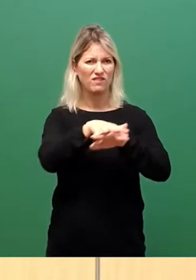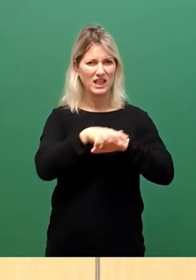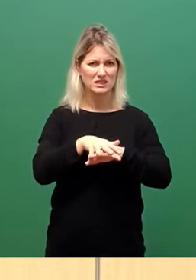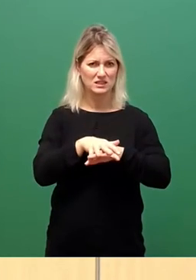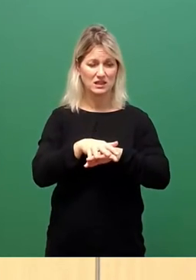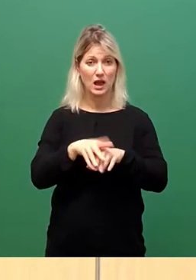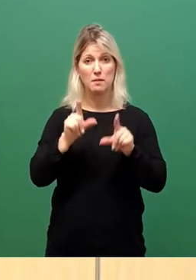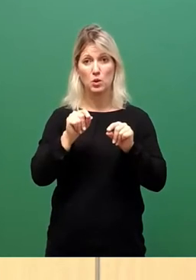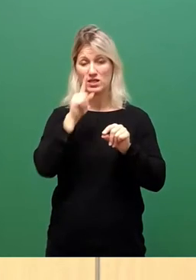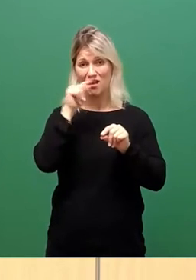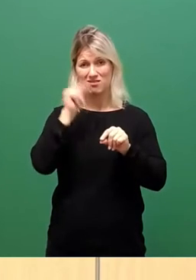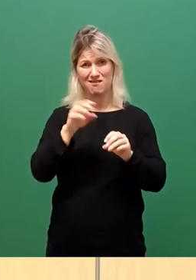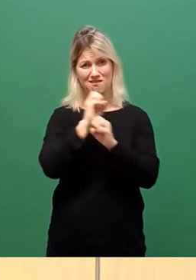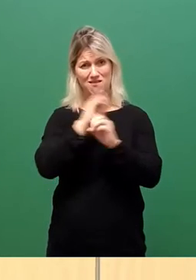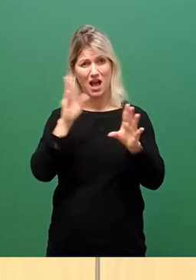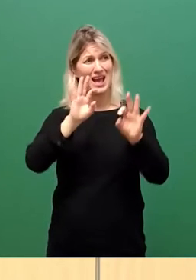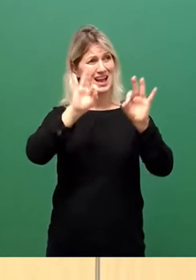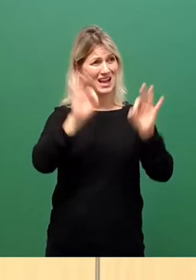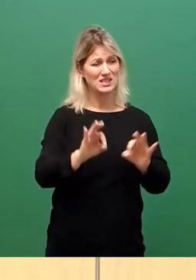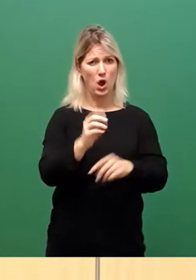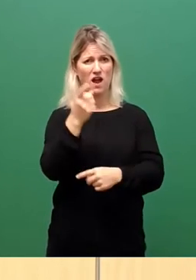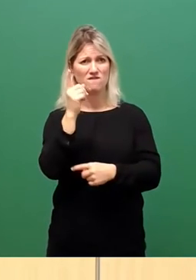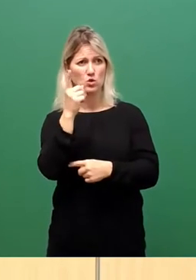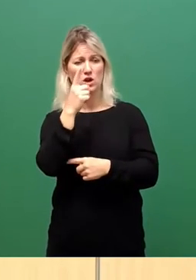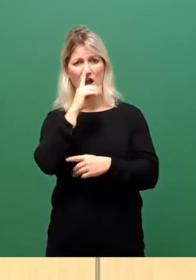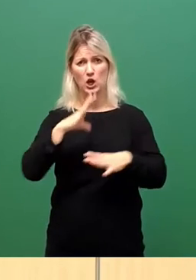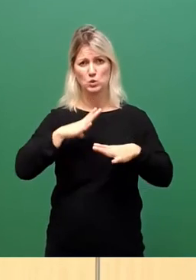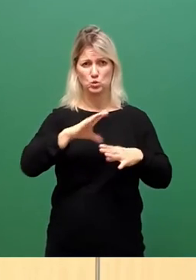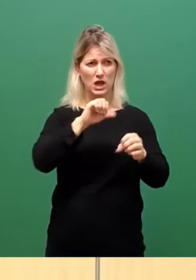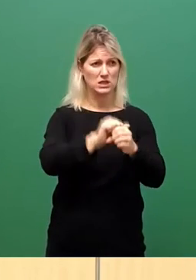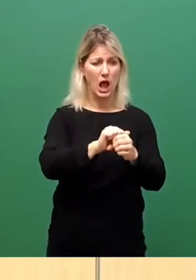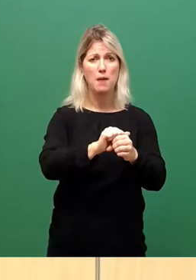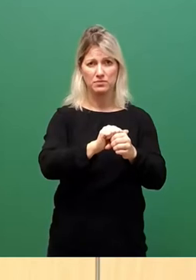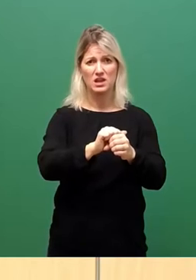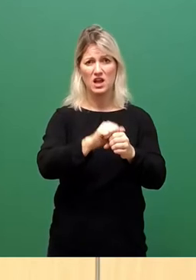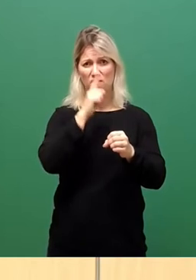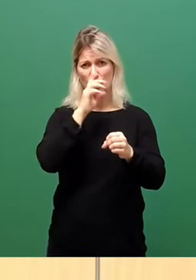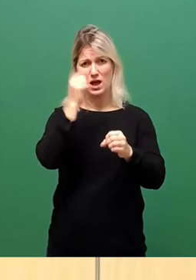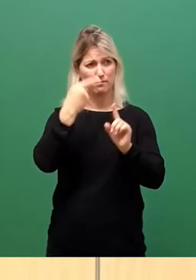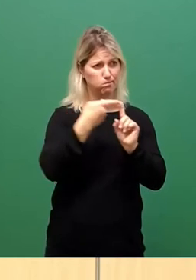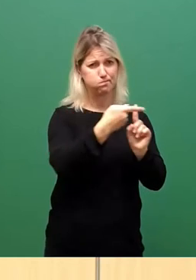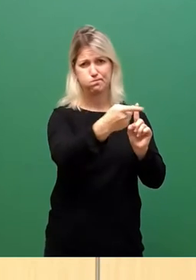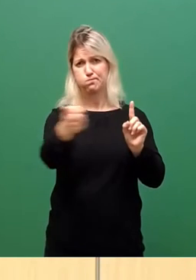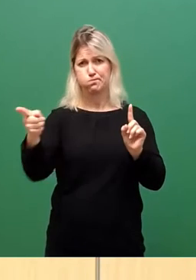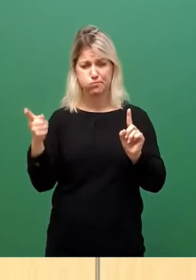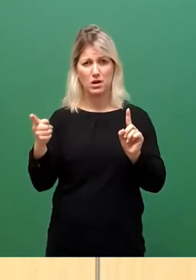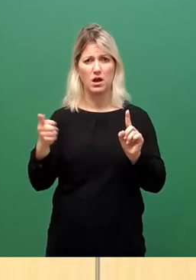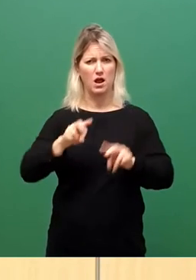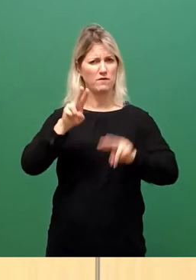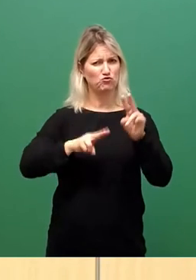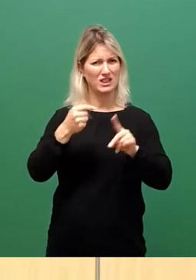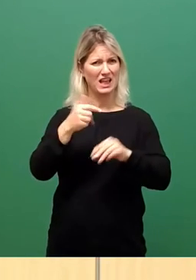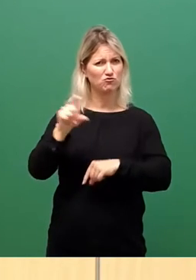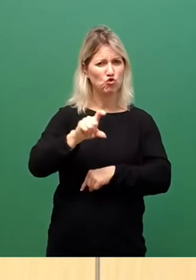Risikowarnungen vom Gesundheitsamt an einen Großteil der Bürger bezüglich verschiedener Impfstoffe benannt werden.